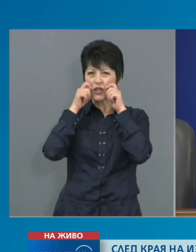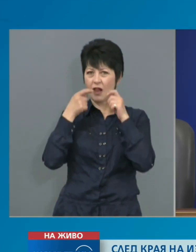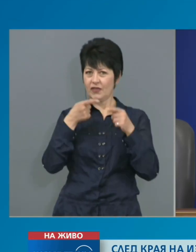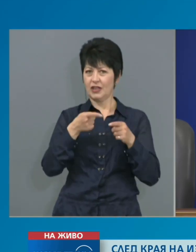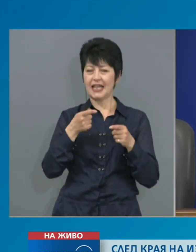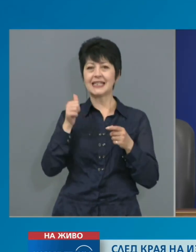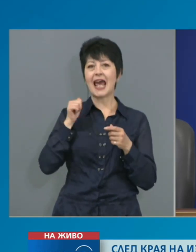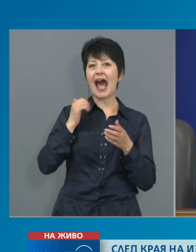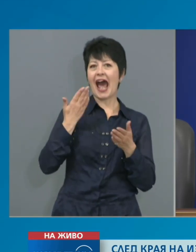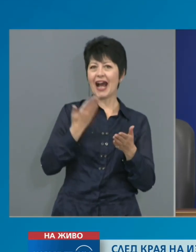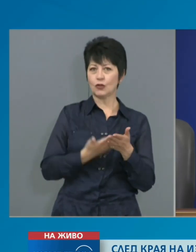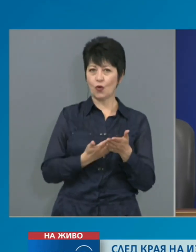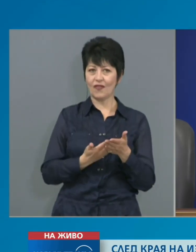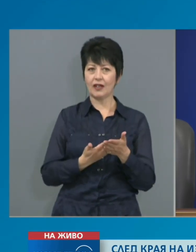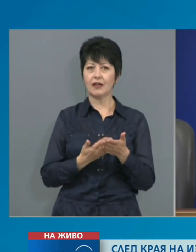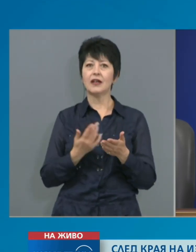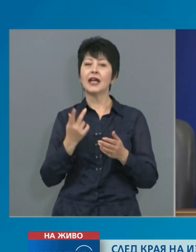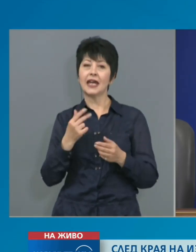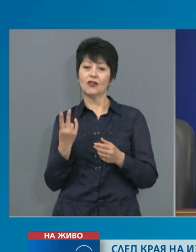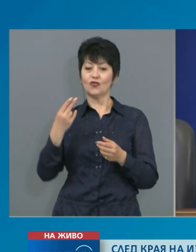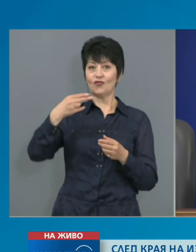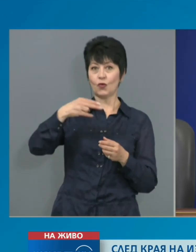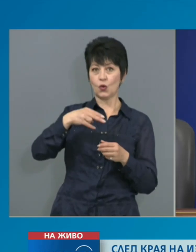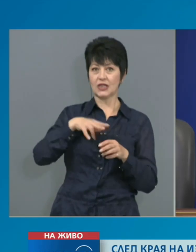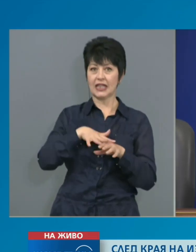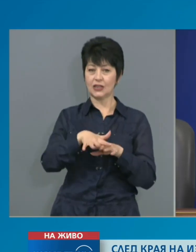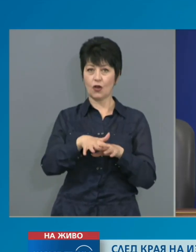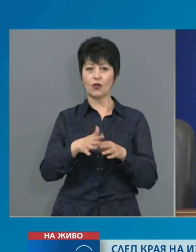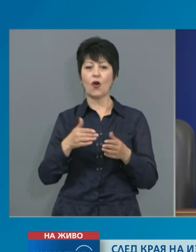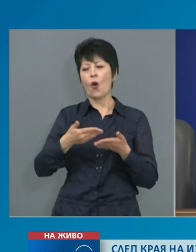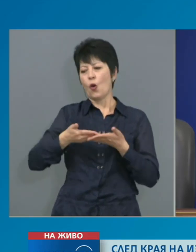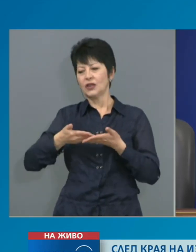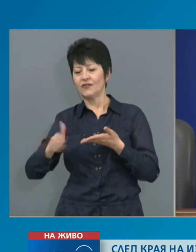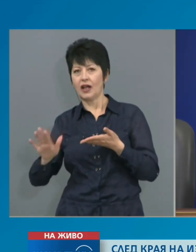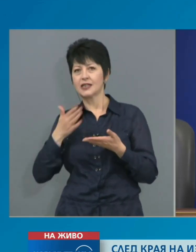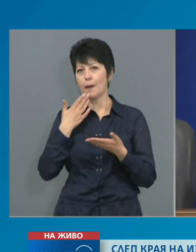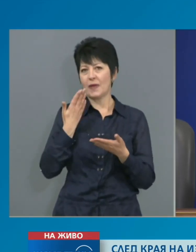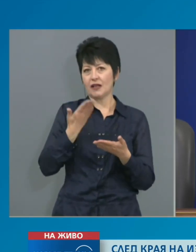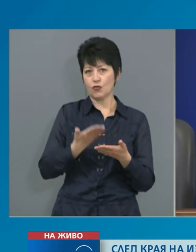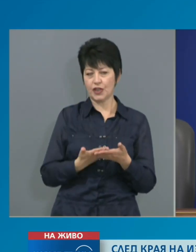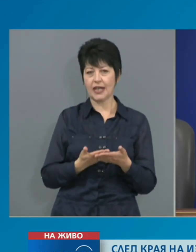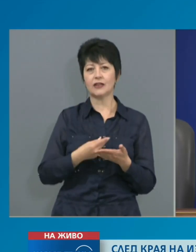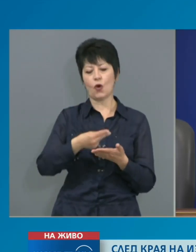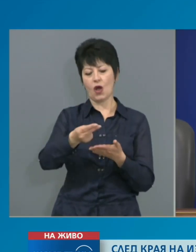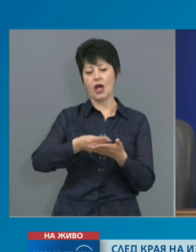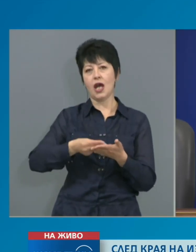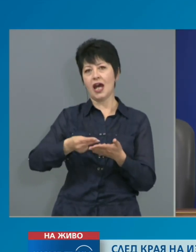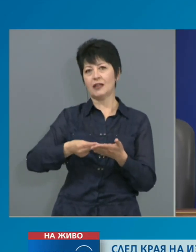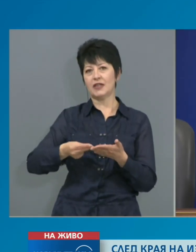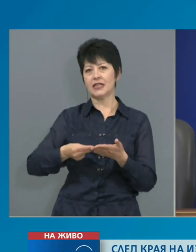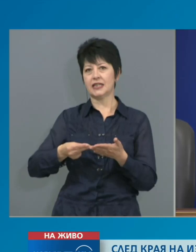следва да бъде двуинстанционно. Т.е. отхвърли се предложението на Административните магистрати.